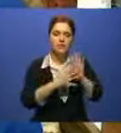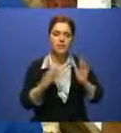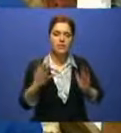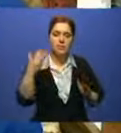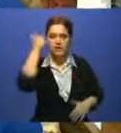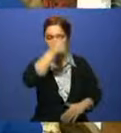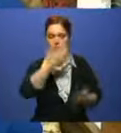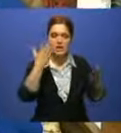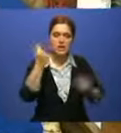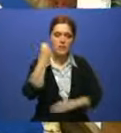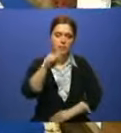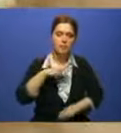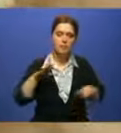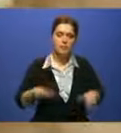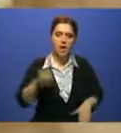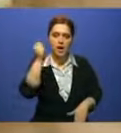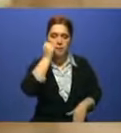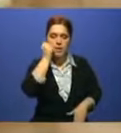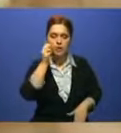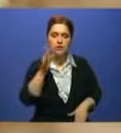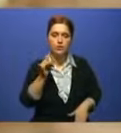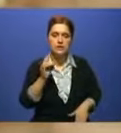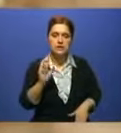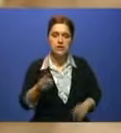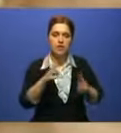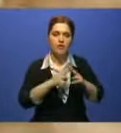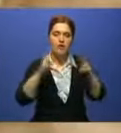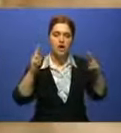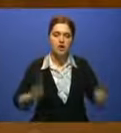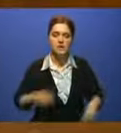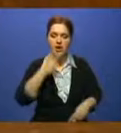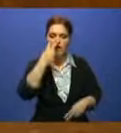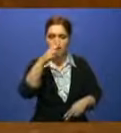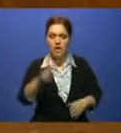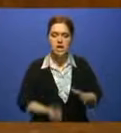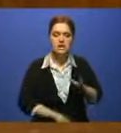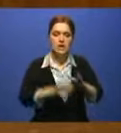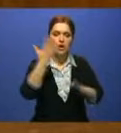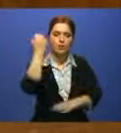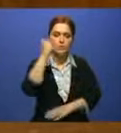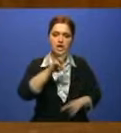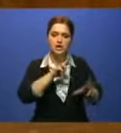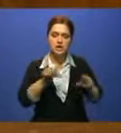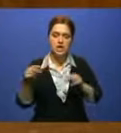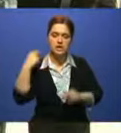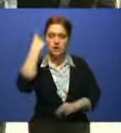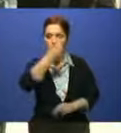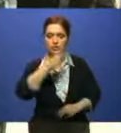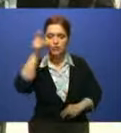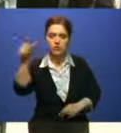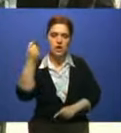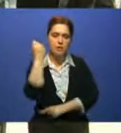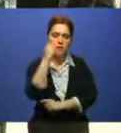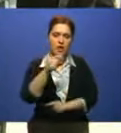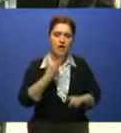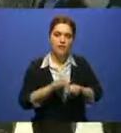Победы. Он встретил его в Москве на Курском вокзале в санитарном поезде. Видел красочный салют Победы и счастье на лицах людей, победивших фашизм.